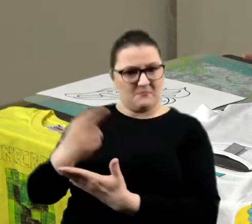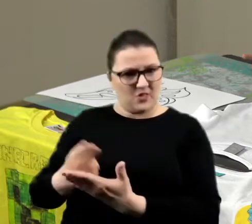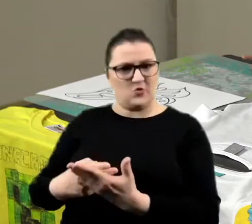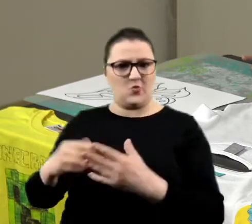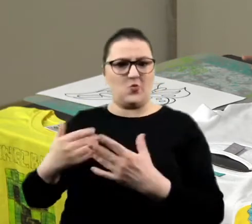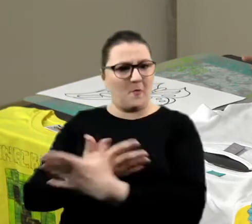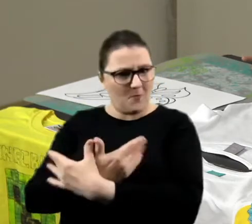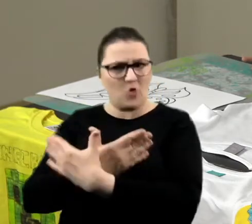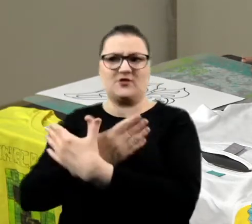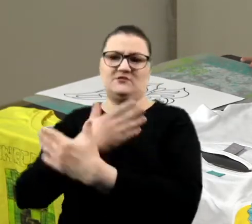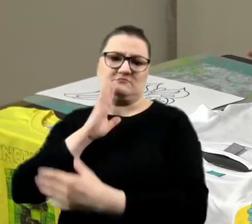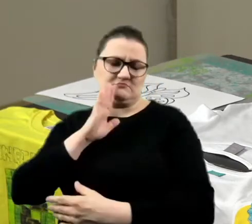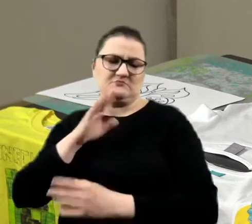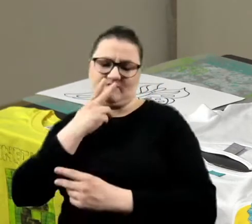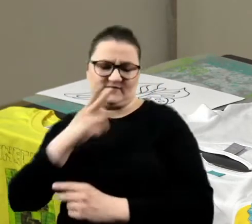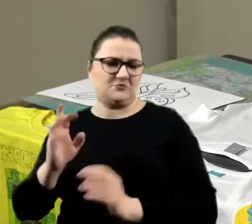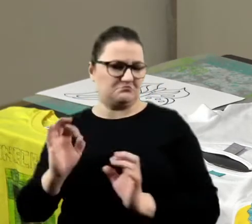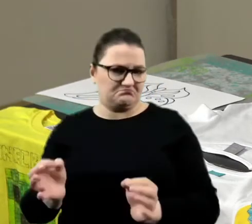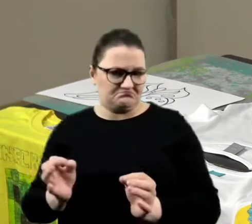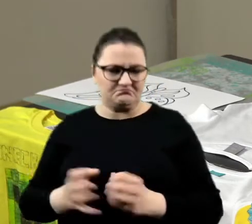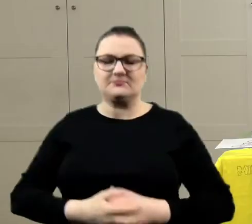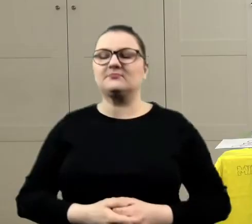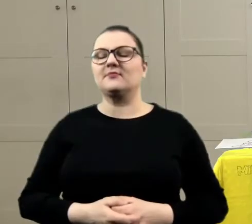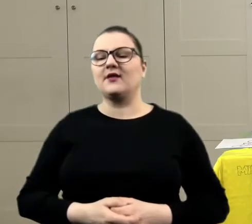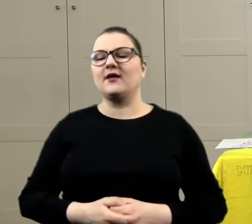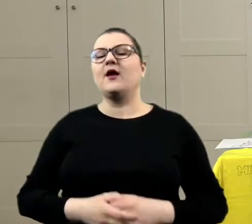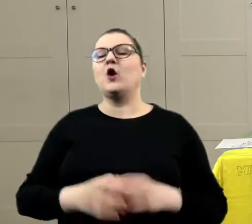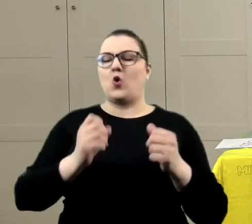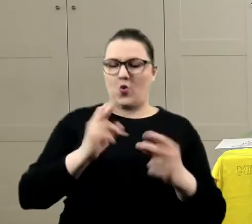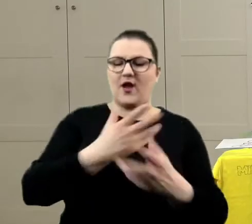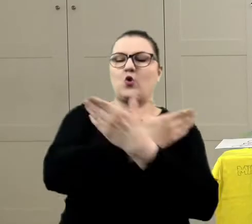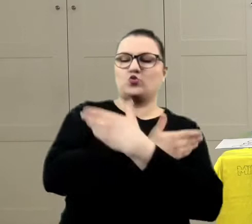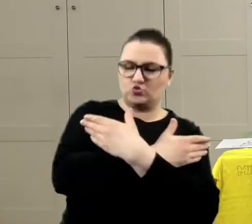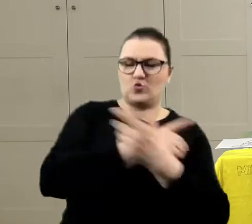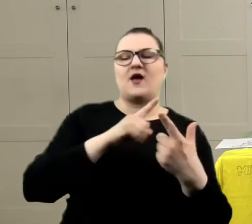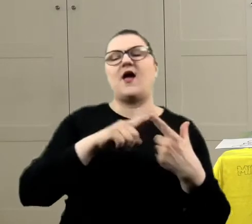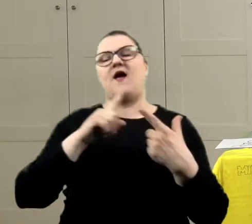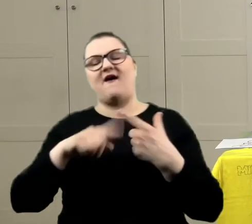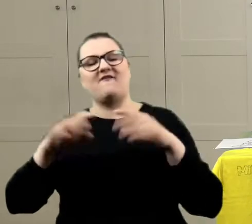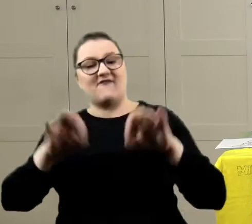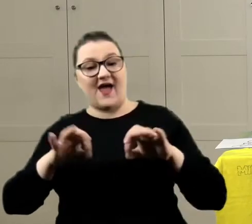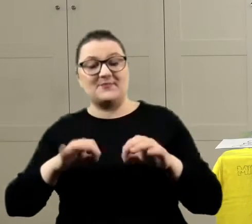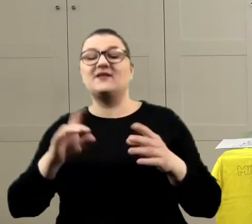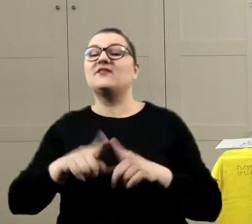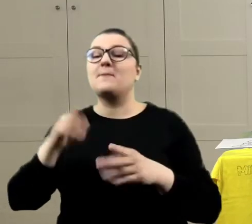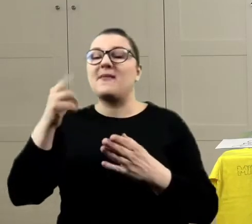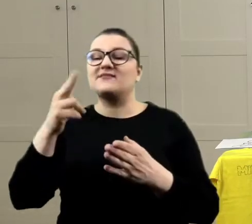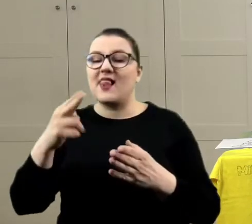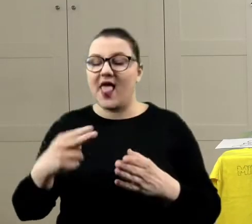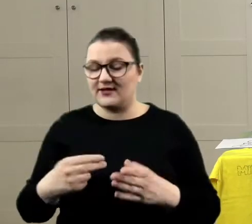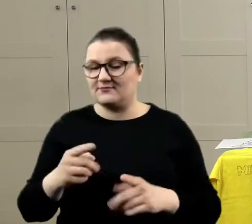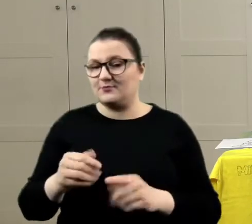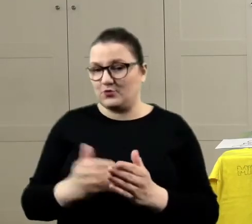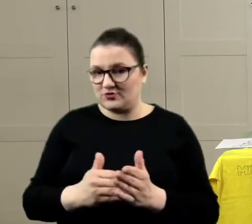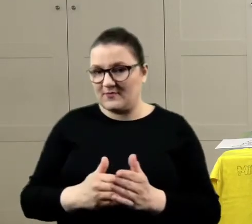wszystko mamy widoczne. No dobrze, czyli koszulka farby. Teraz pędzelki oczywiście do farb. Ja